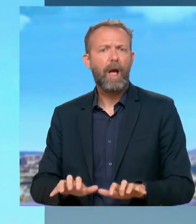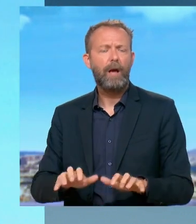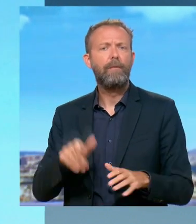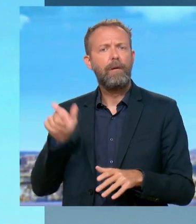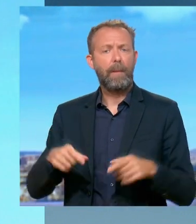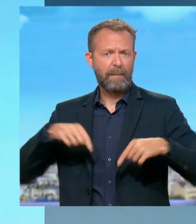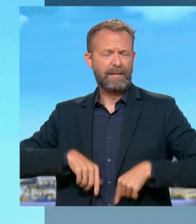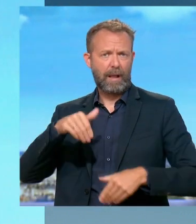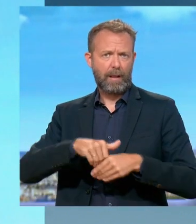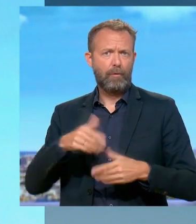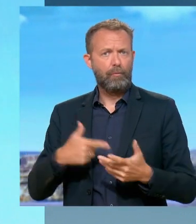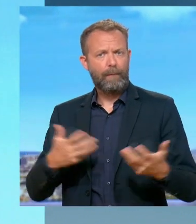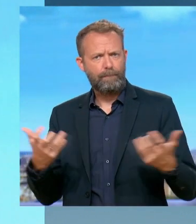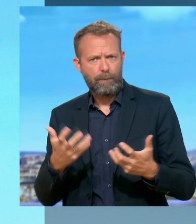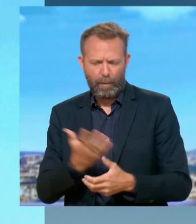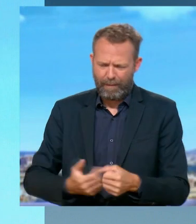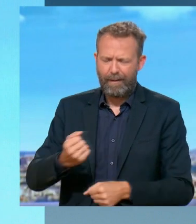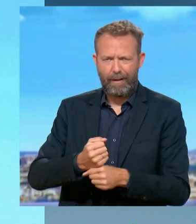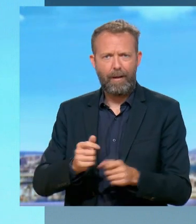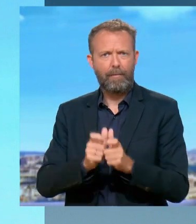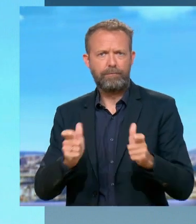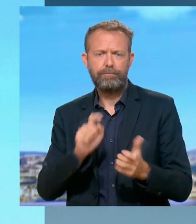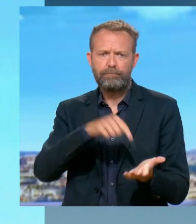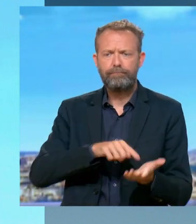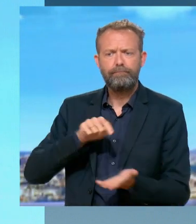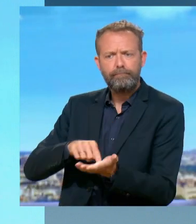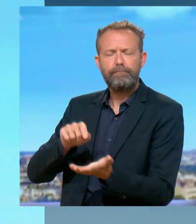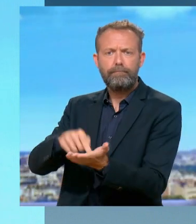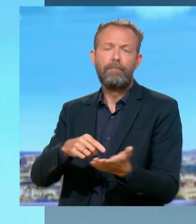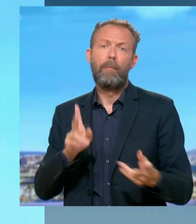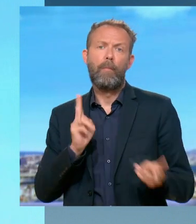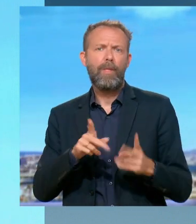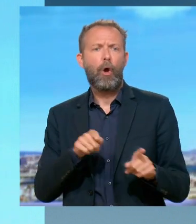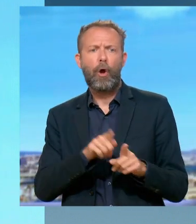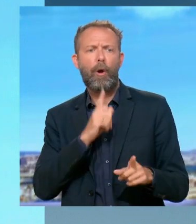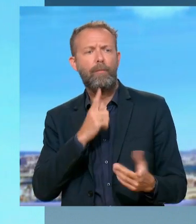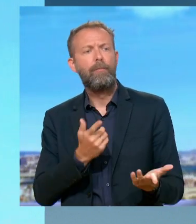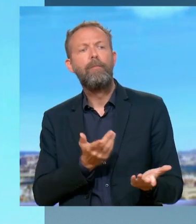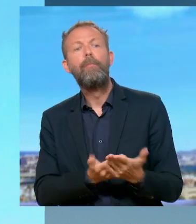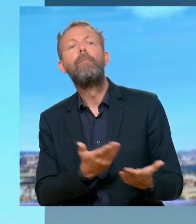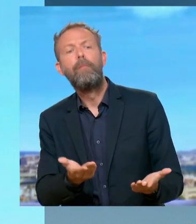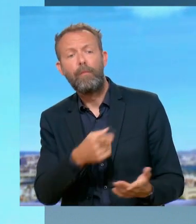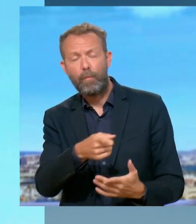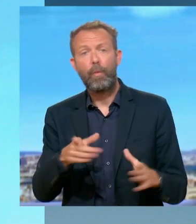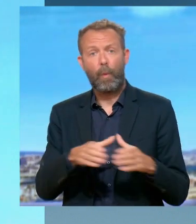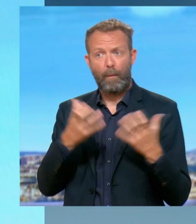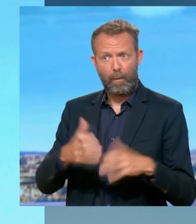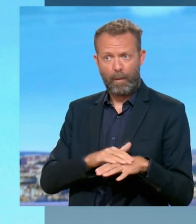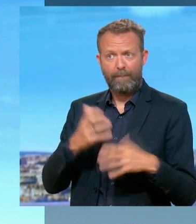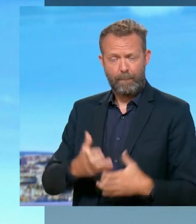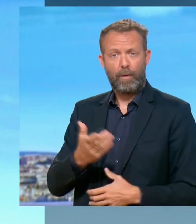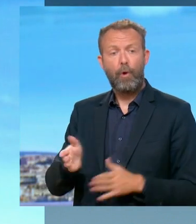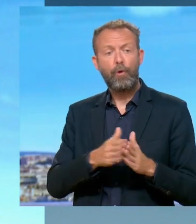Gérald Darmanin, le ministre de l'Intérieur, veut faire construire sur plusieurs points du territoire. Il vous a, en quelque sorte, pris au mot puisque votre parti y est favorable. Il a demandé